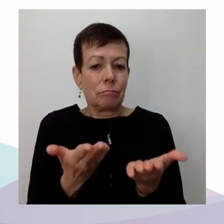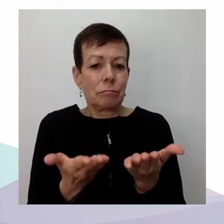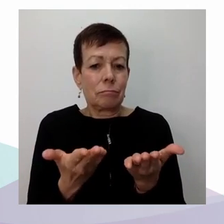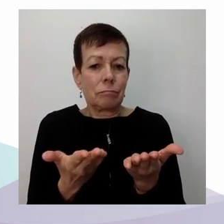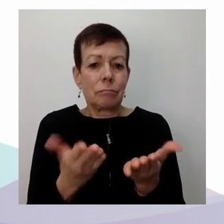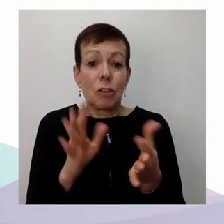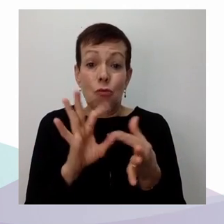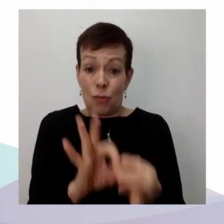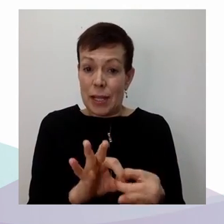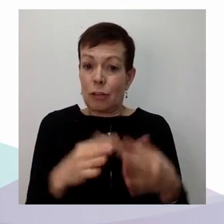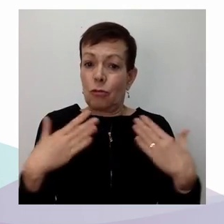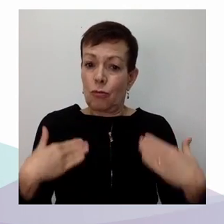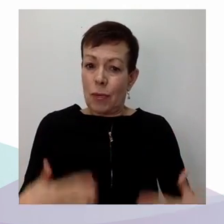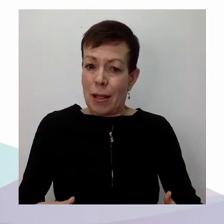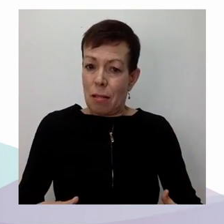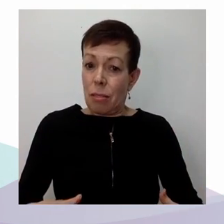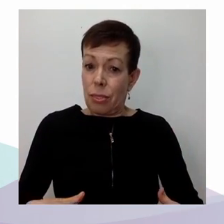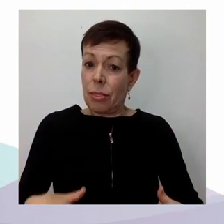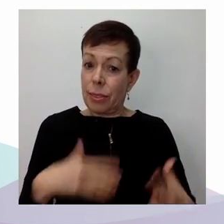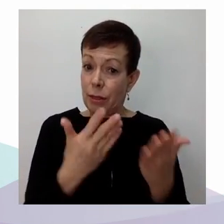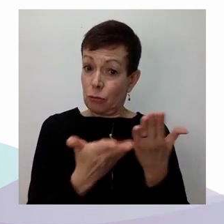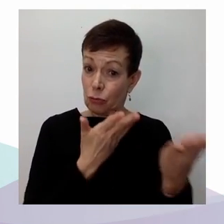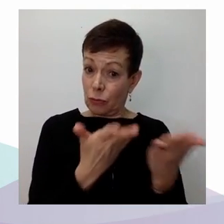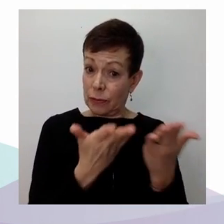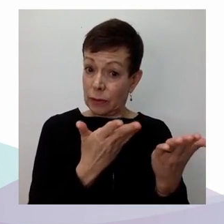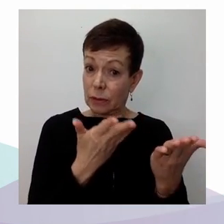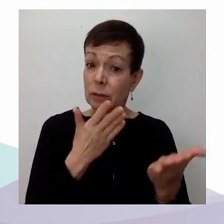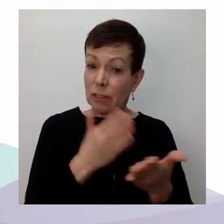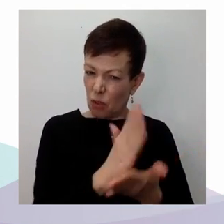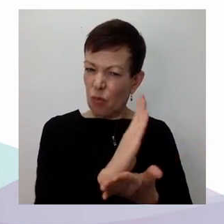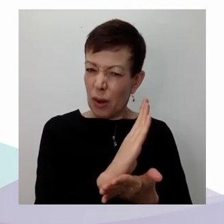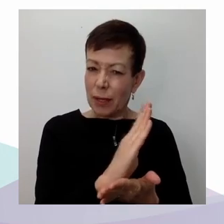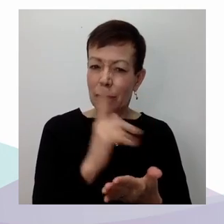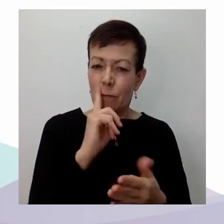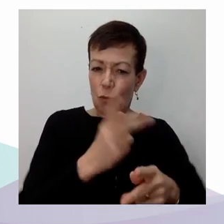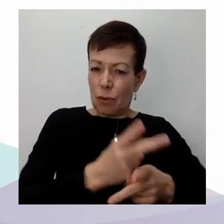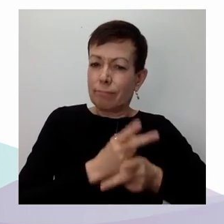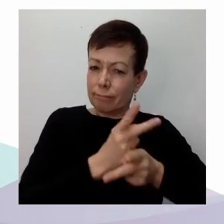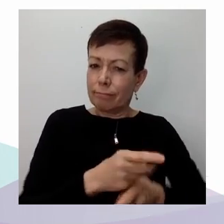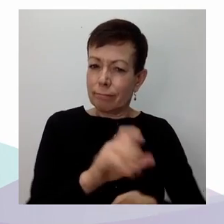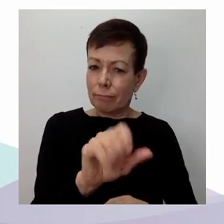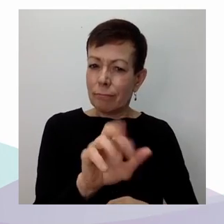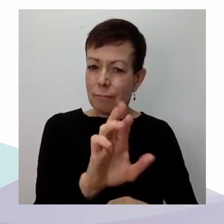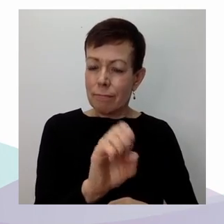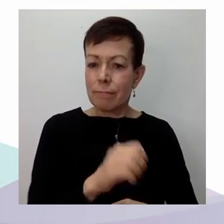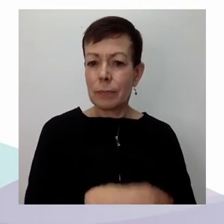'à partir du moment où les CIUSSS de ce monde